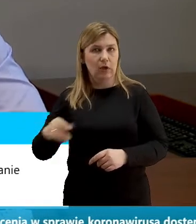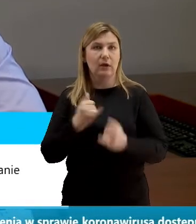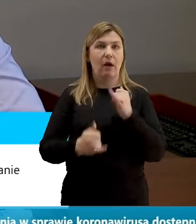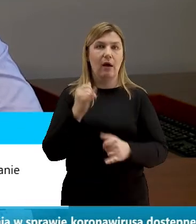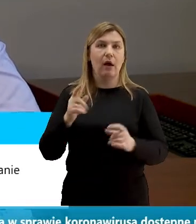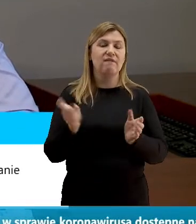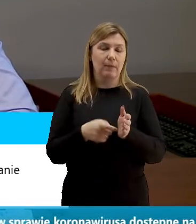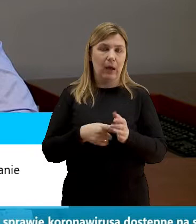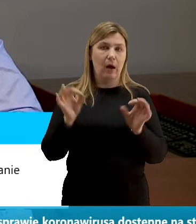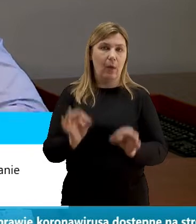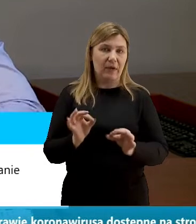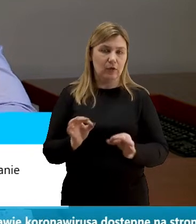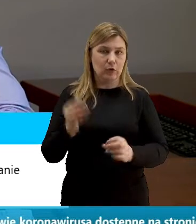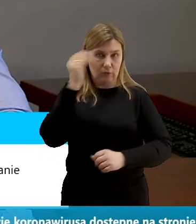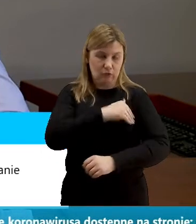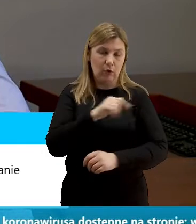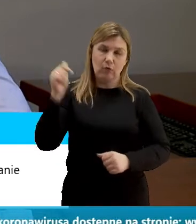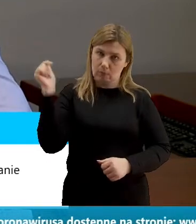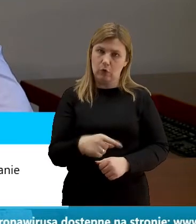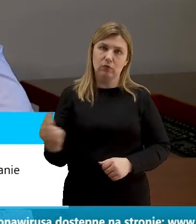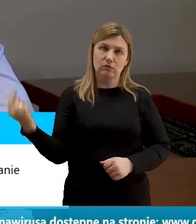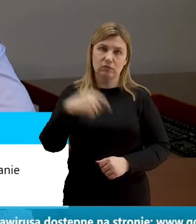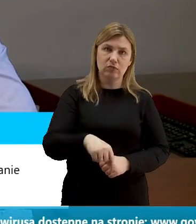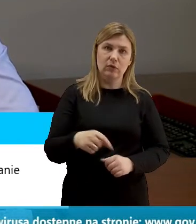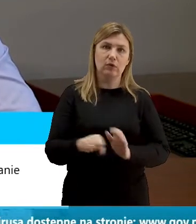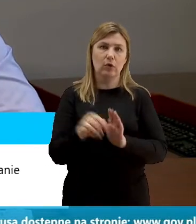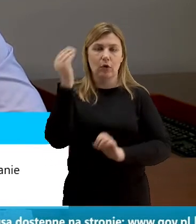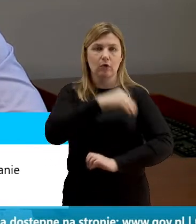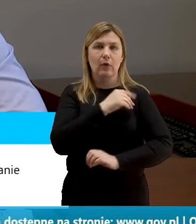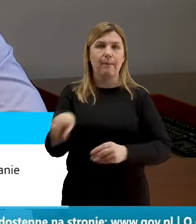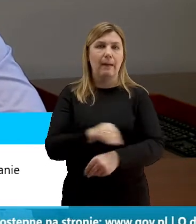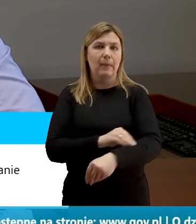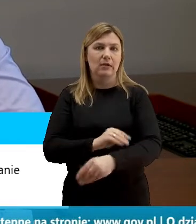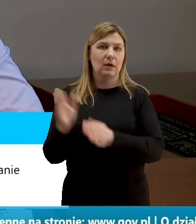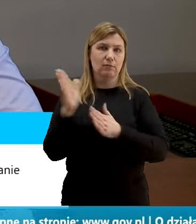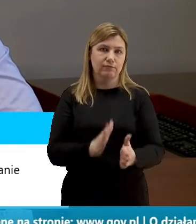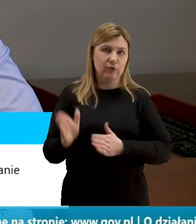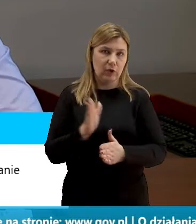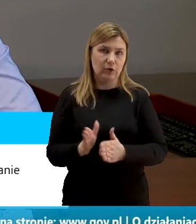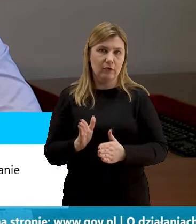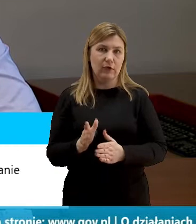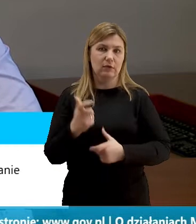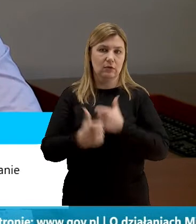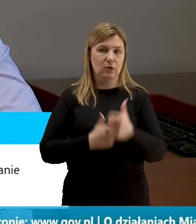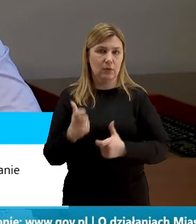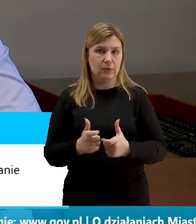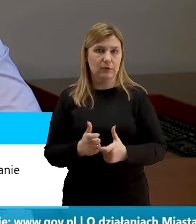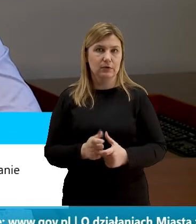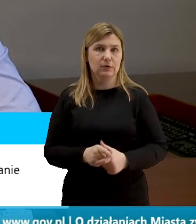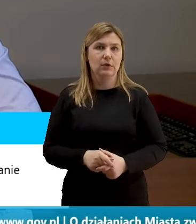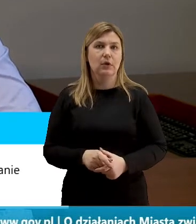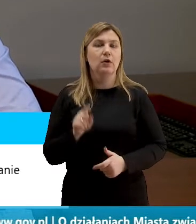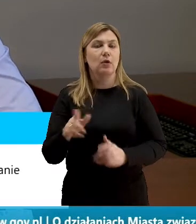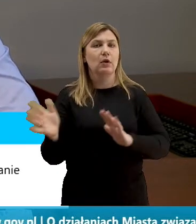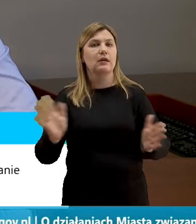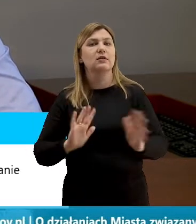nauczyciel powinien pojawić się w szkole żeby te materiały przygotować i je przesłać to jest dbanie o ten